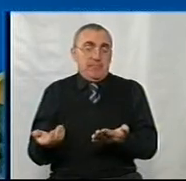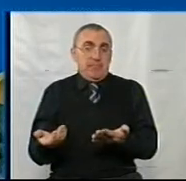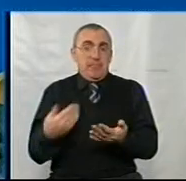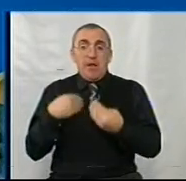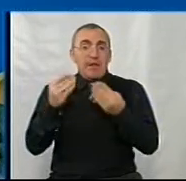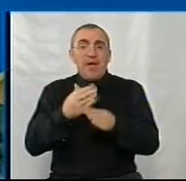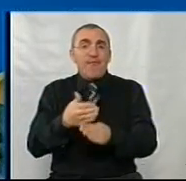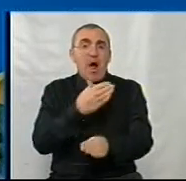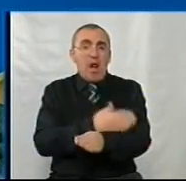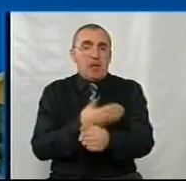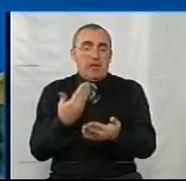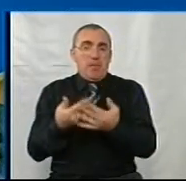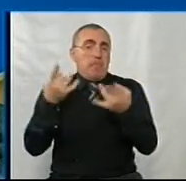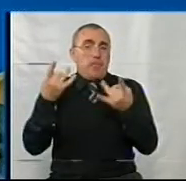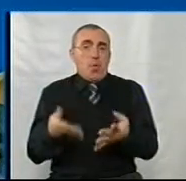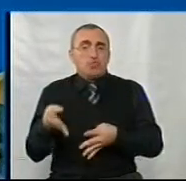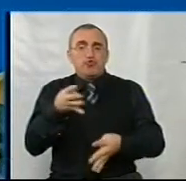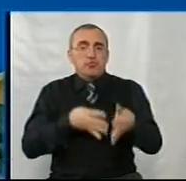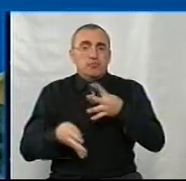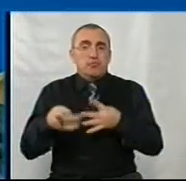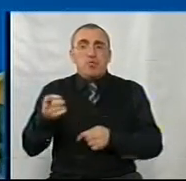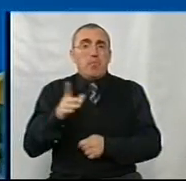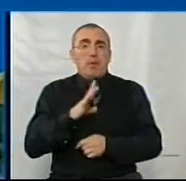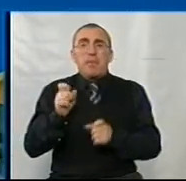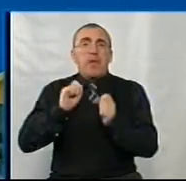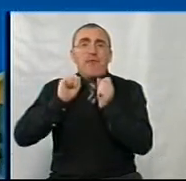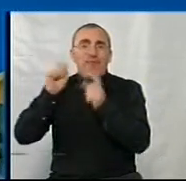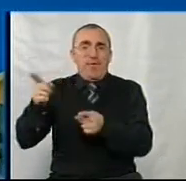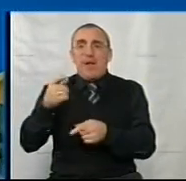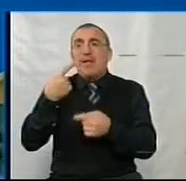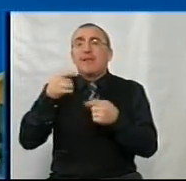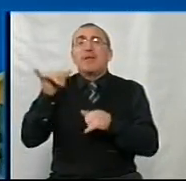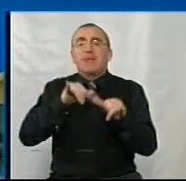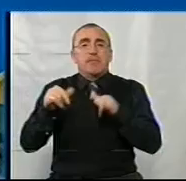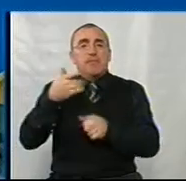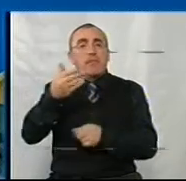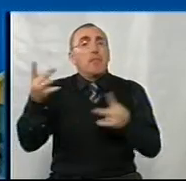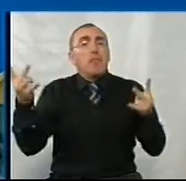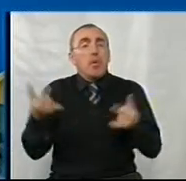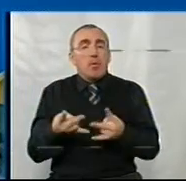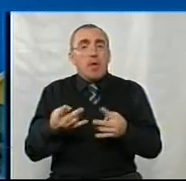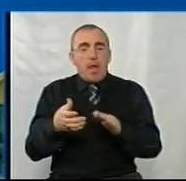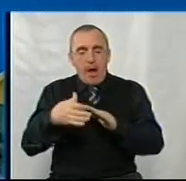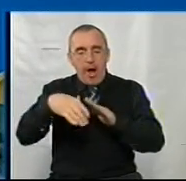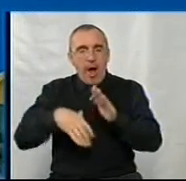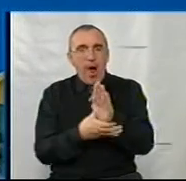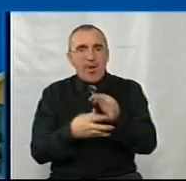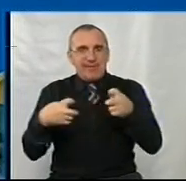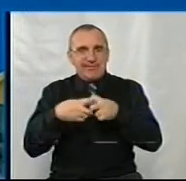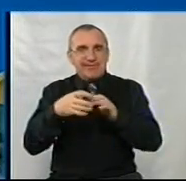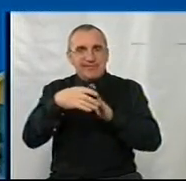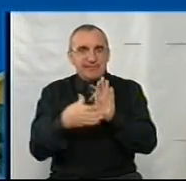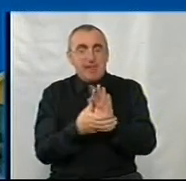дам валянки ці просто шиті, ну, щоб вони не викинули хлопців десь там, їм потрібні гроші. А